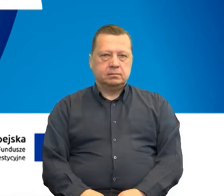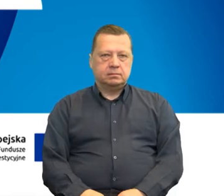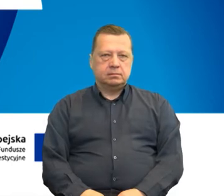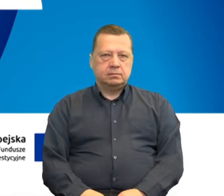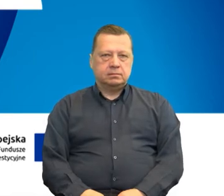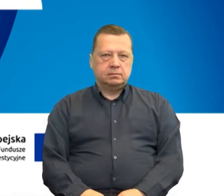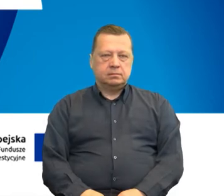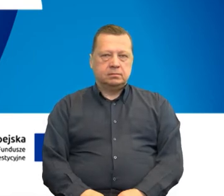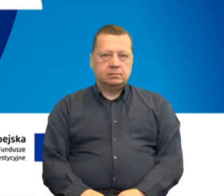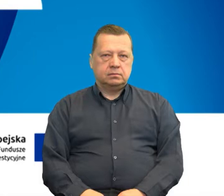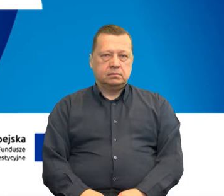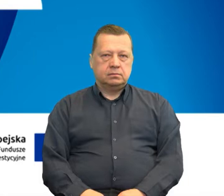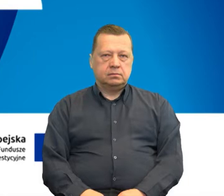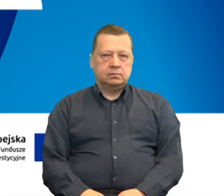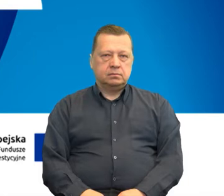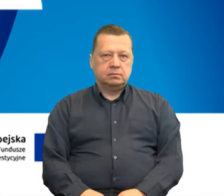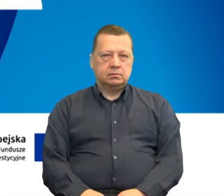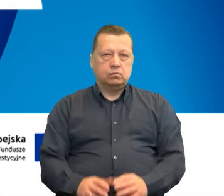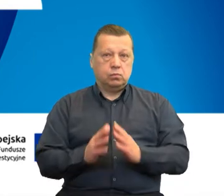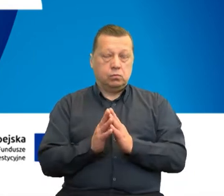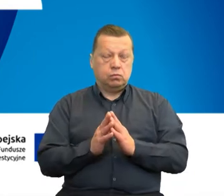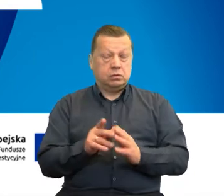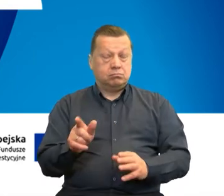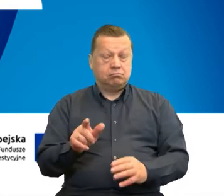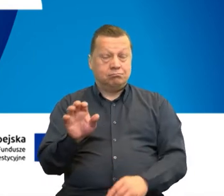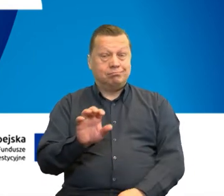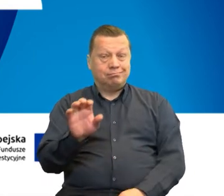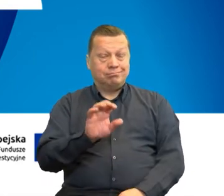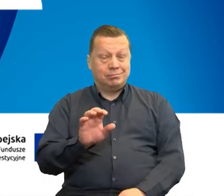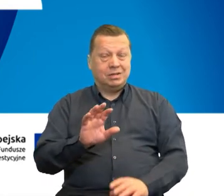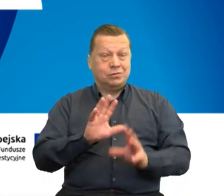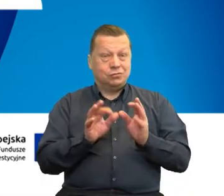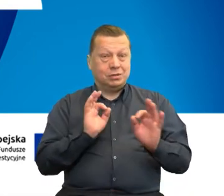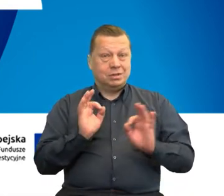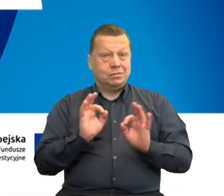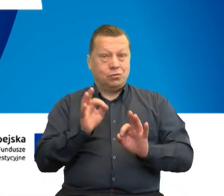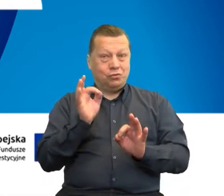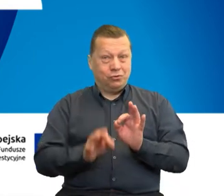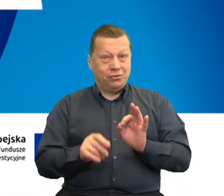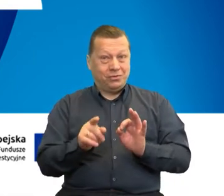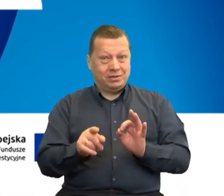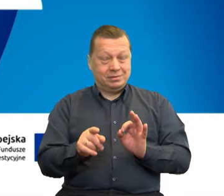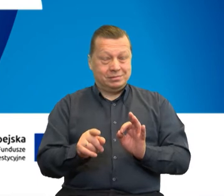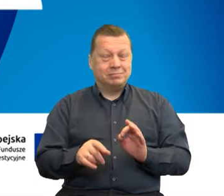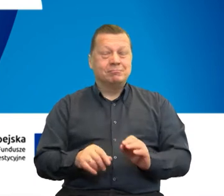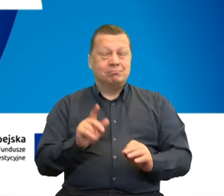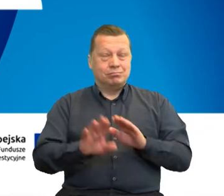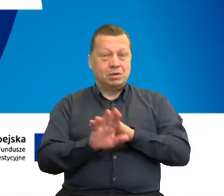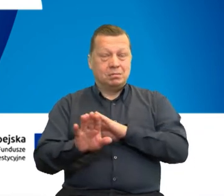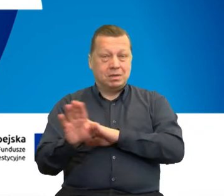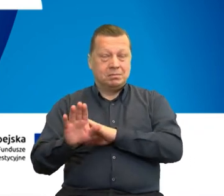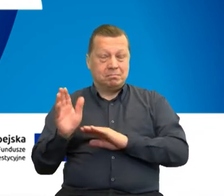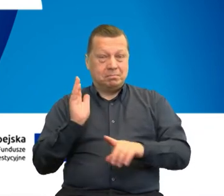Także prosimy o uważne śledzenie wszystkich informacji przekazywanych dzisiaj podczas prezentacji.